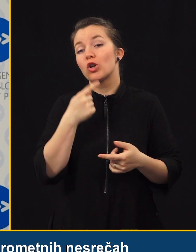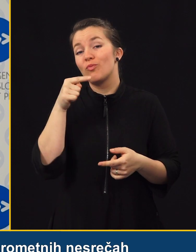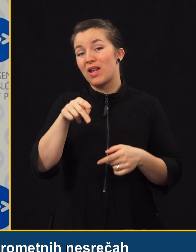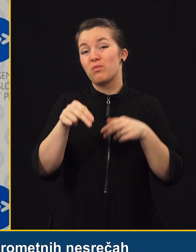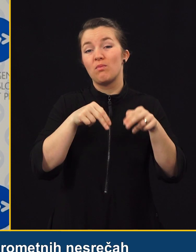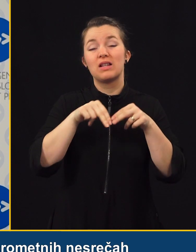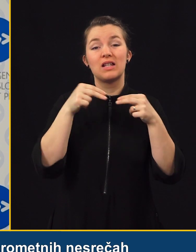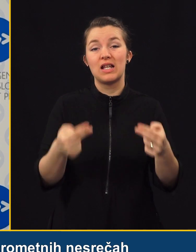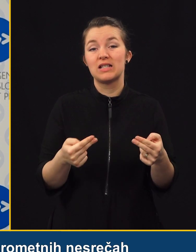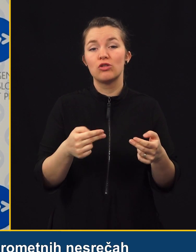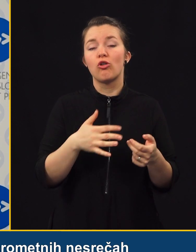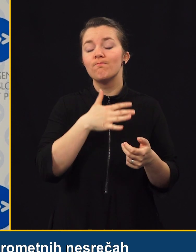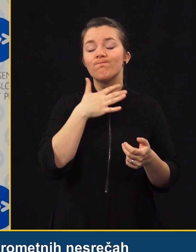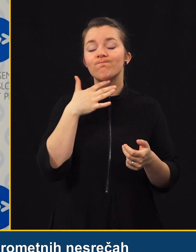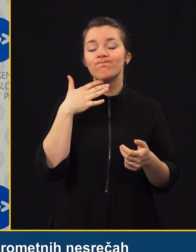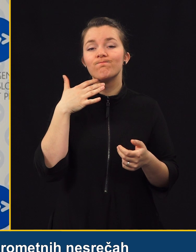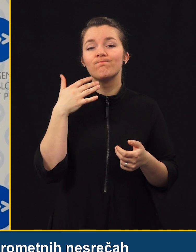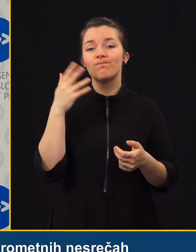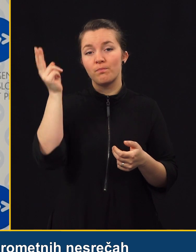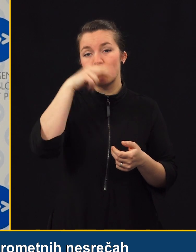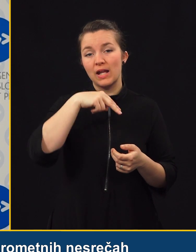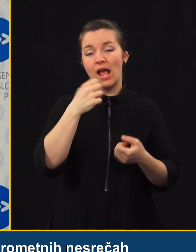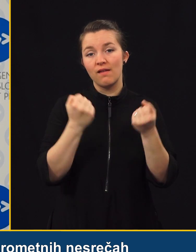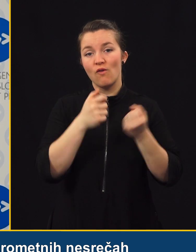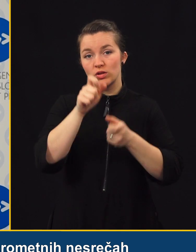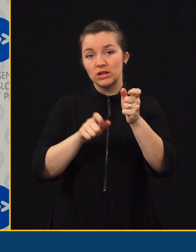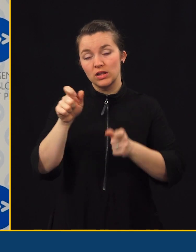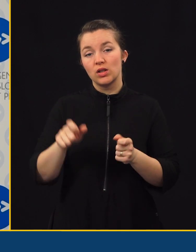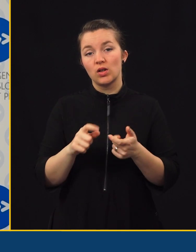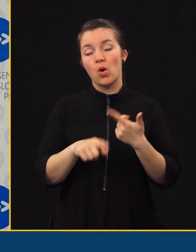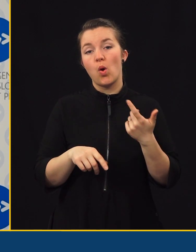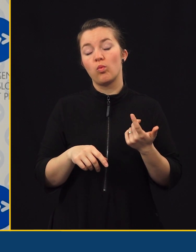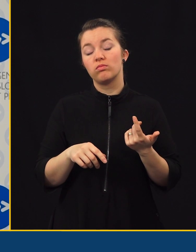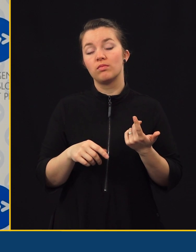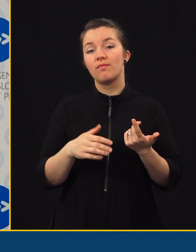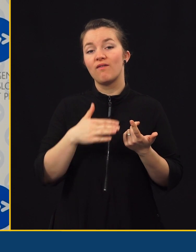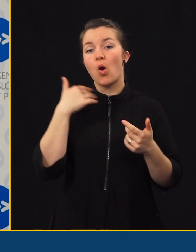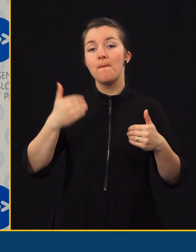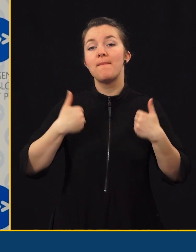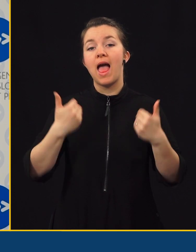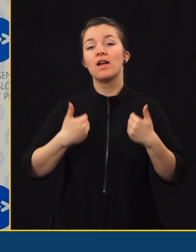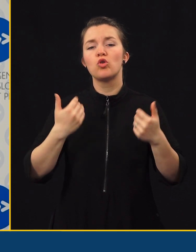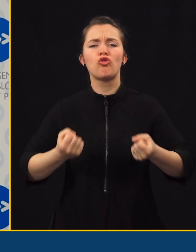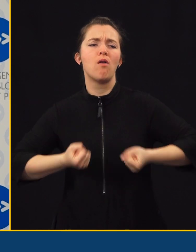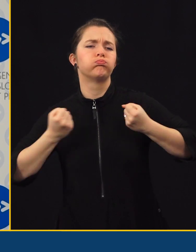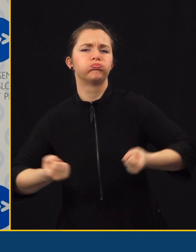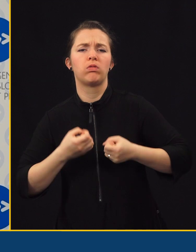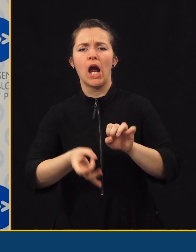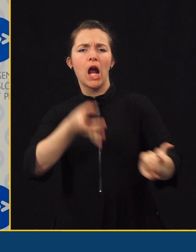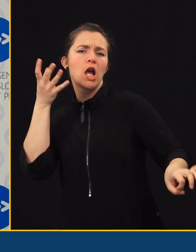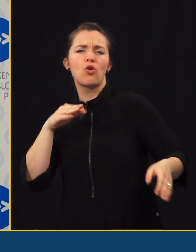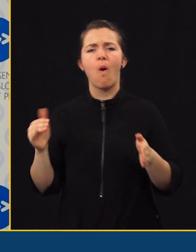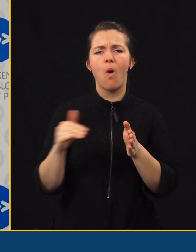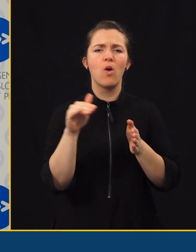je v teh prometnih nesrečah kar nekaj vinjenih voznikov, kar nekaj o mladošniške objesnosti,